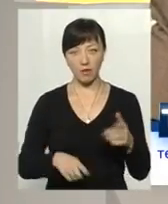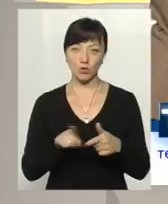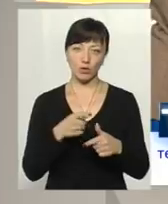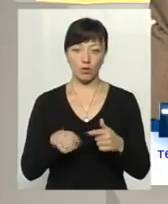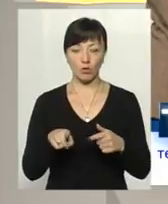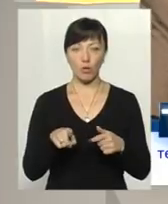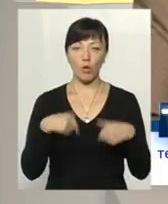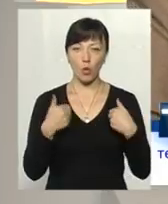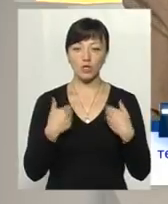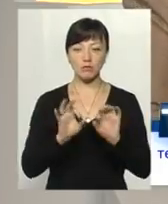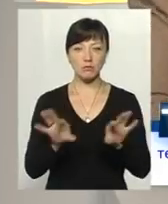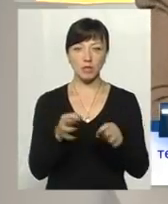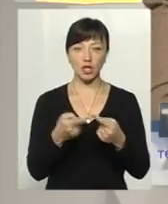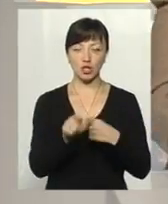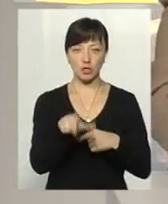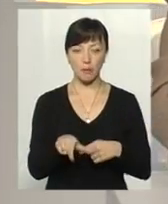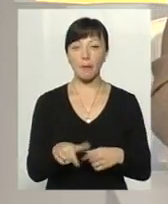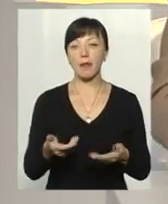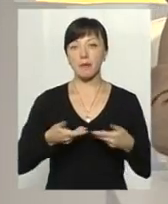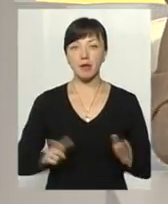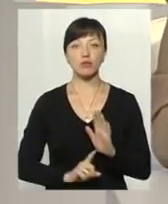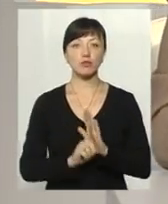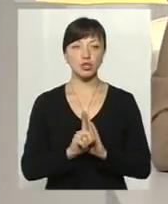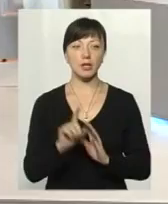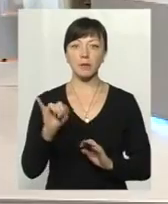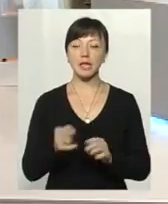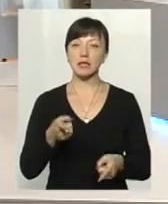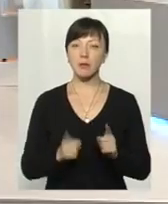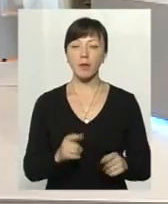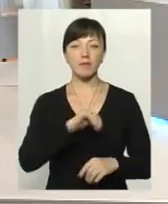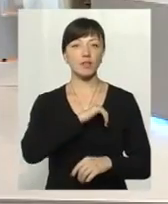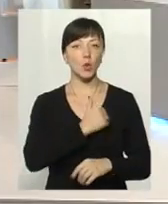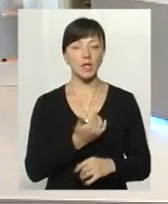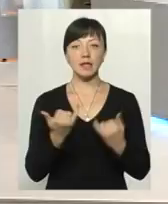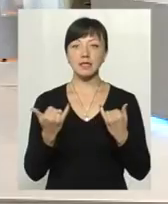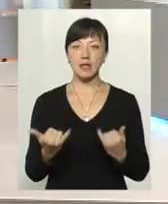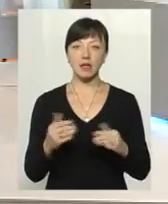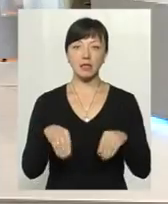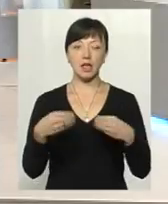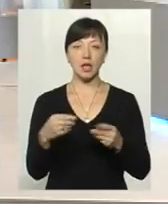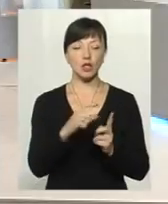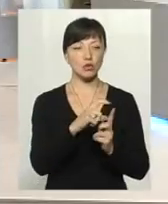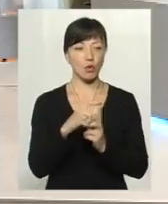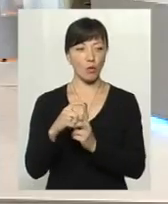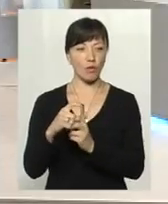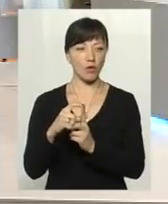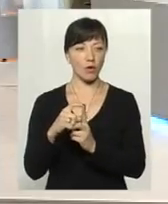переконати інших. Ну, а ми розпочнемо. І, насправді, я би хотіла зараз надати слово,